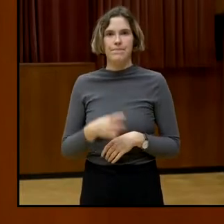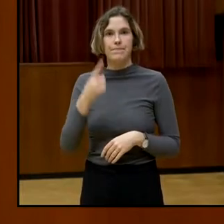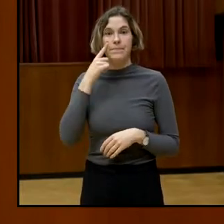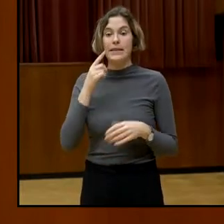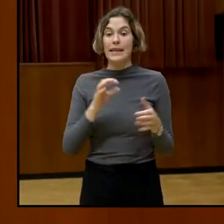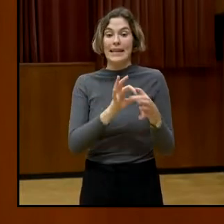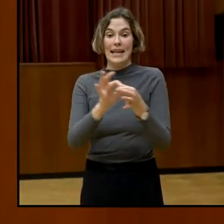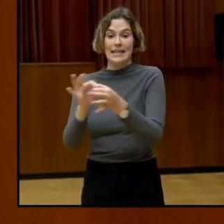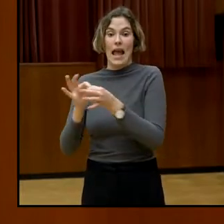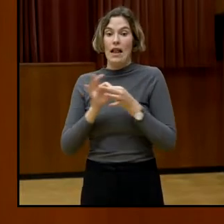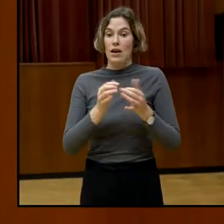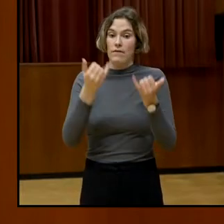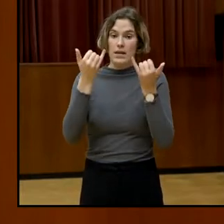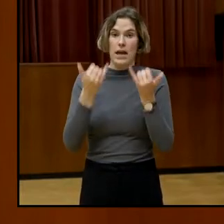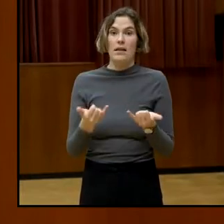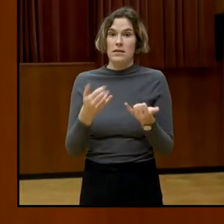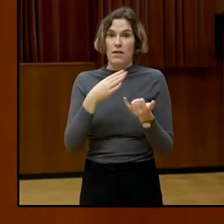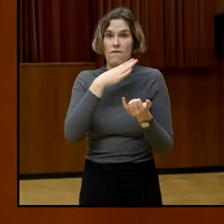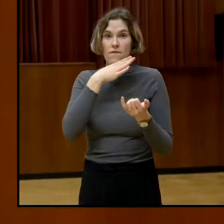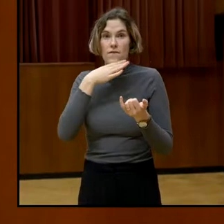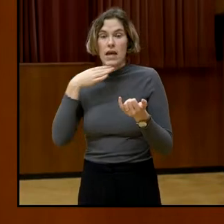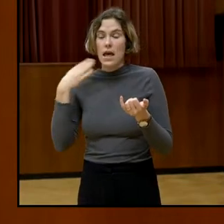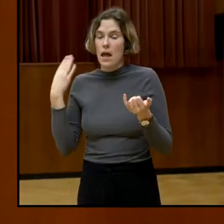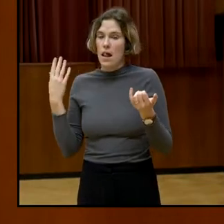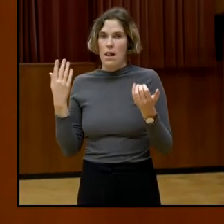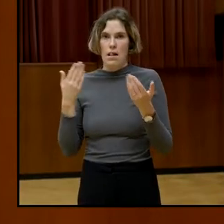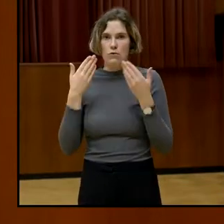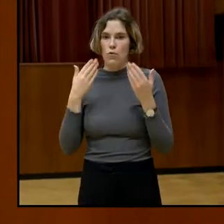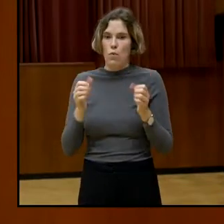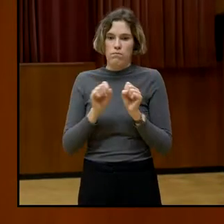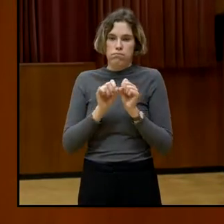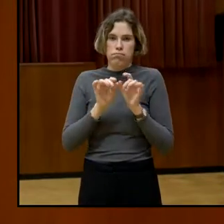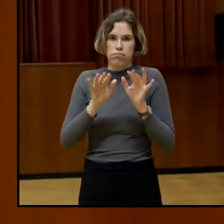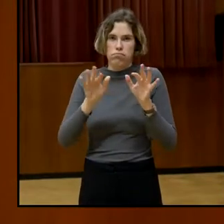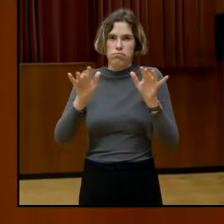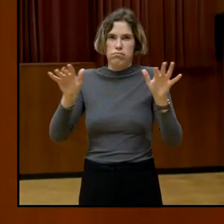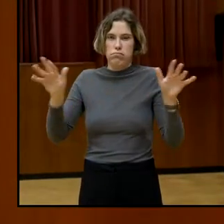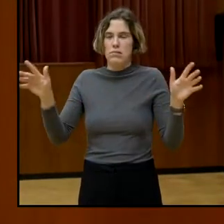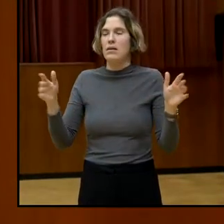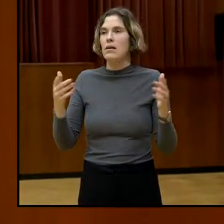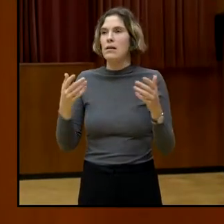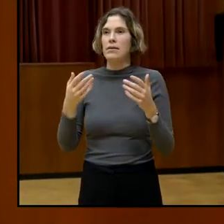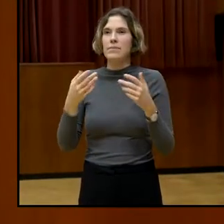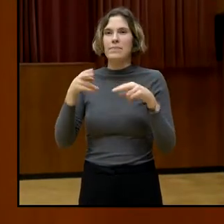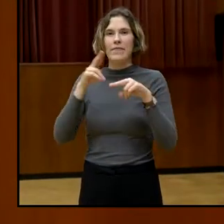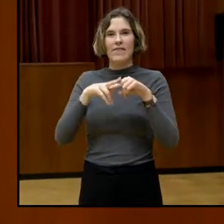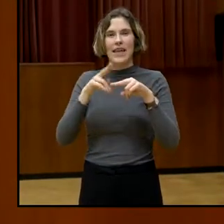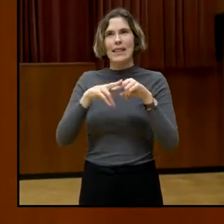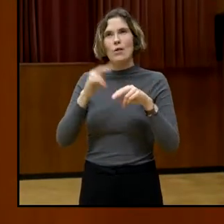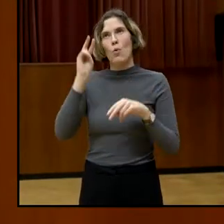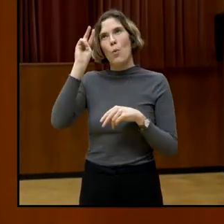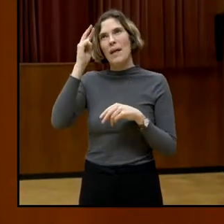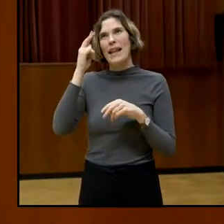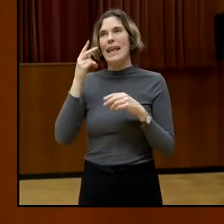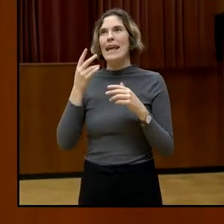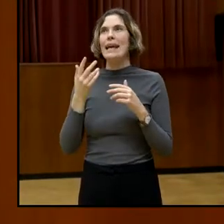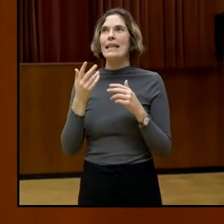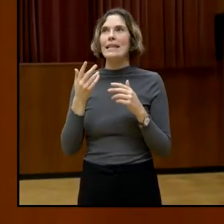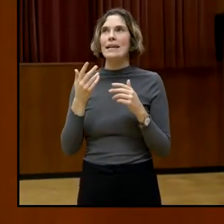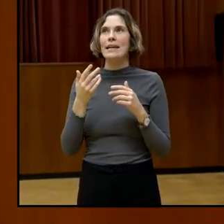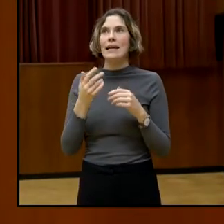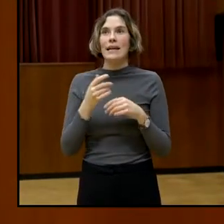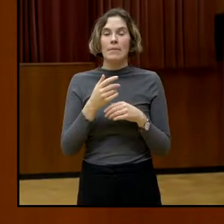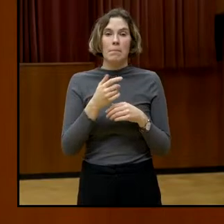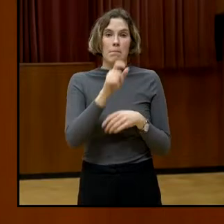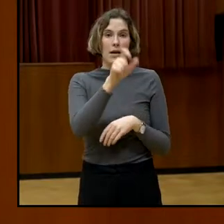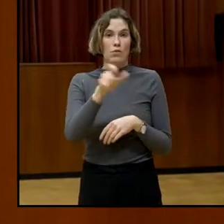massiv geht, nämlich, dass, wenn man drei Teile nimmt, wie Menschen, wie einsam